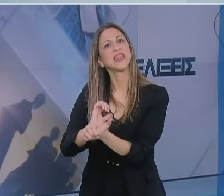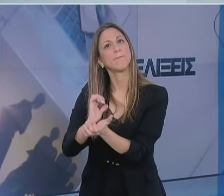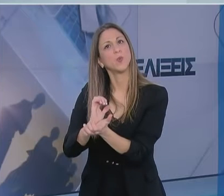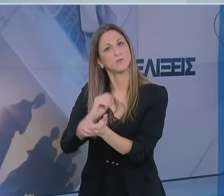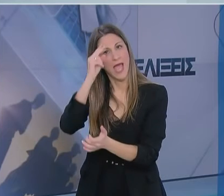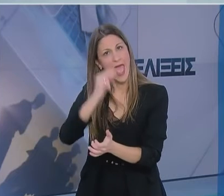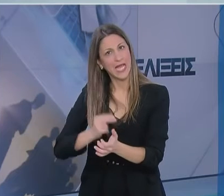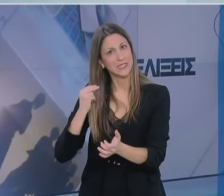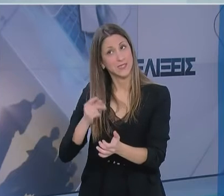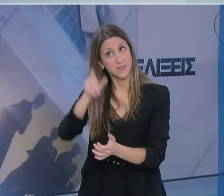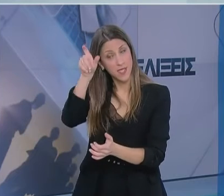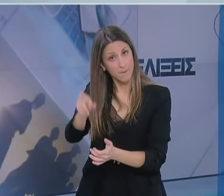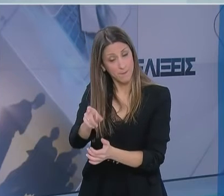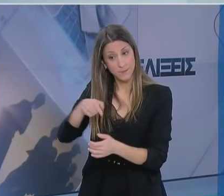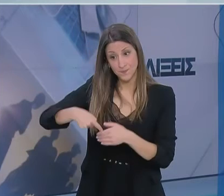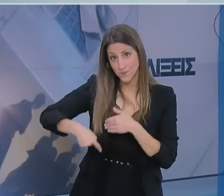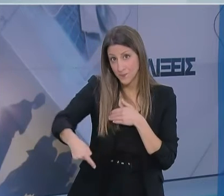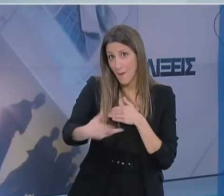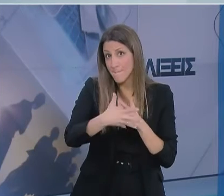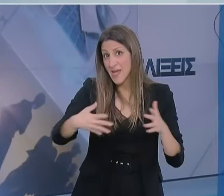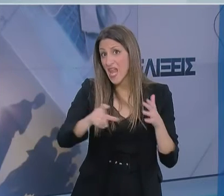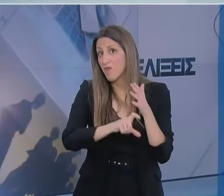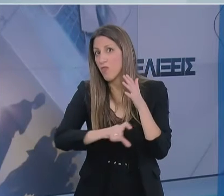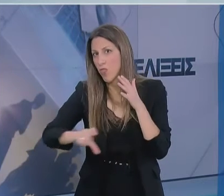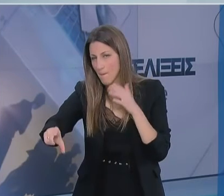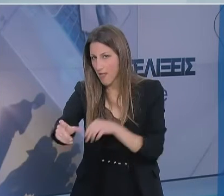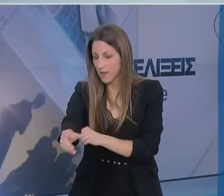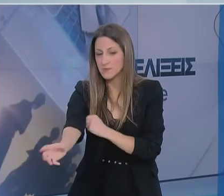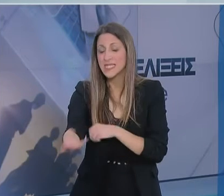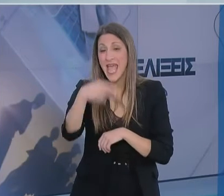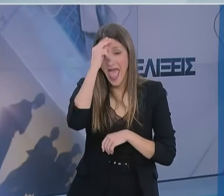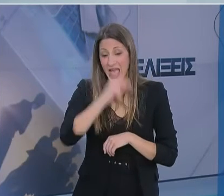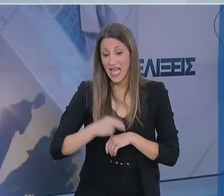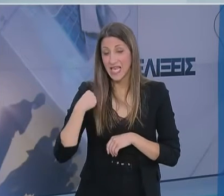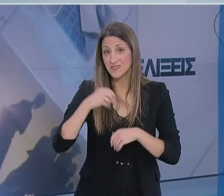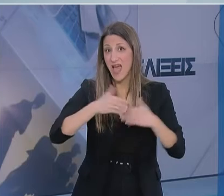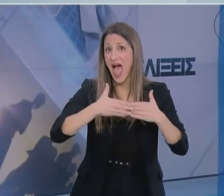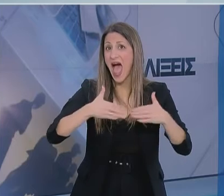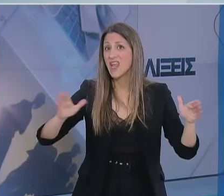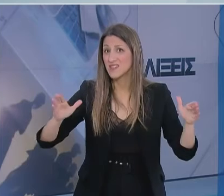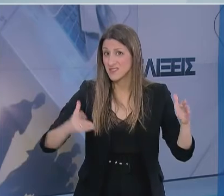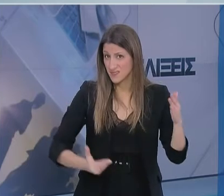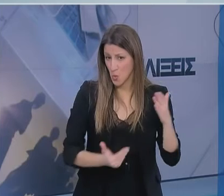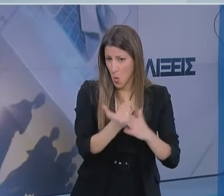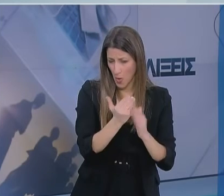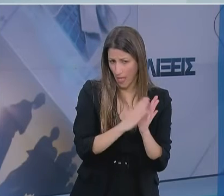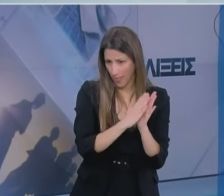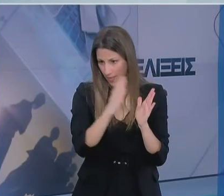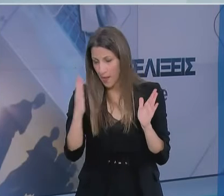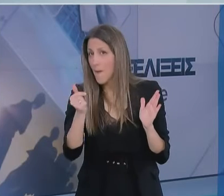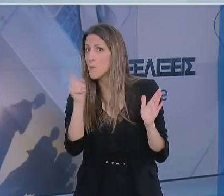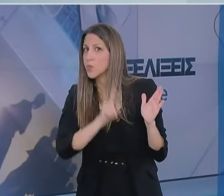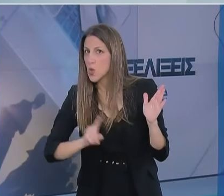διευκρίνησε ότι η ναή θα είναι ανοιχτή τις μέρες της Μεγάλης Εβδομάδας μόνο συγκεκριμένες ώρες αποκλειστικά για τους